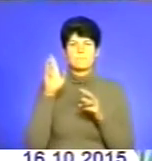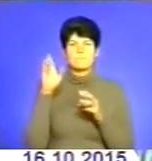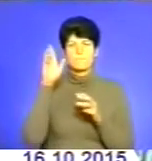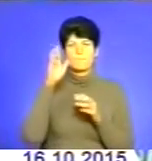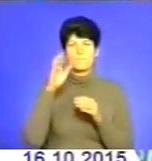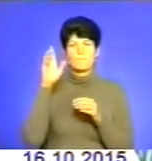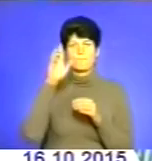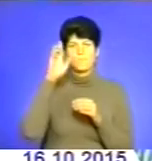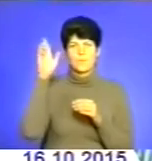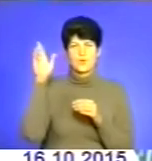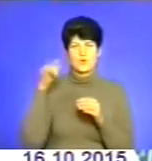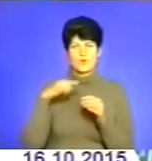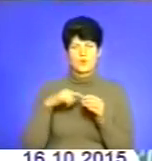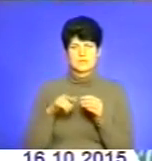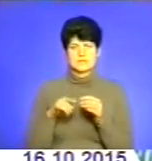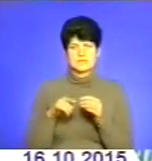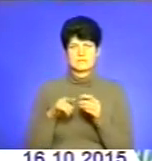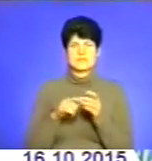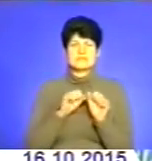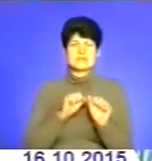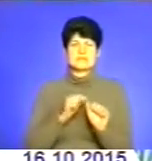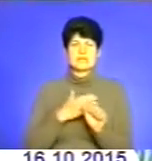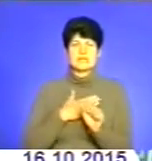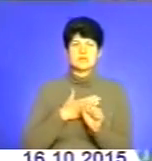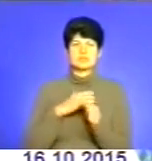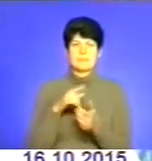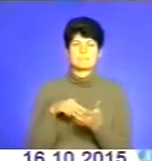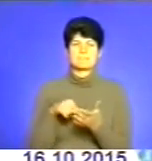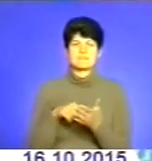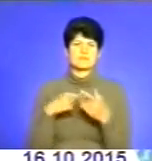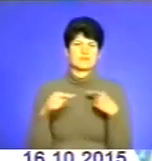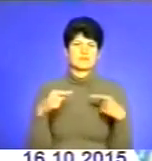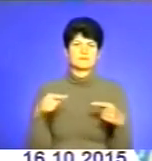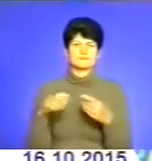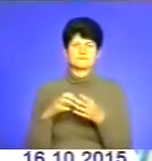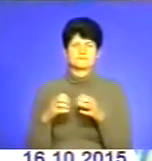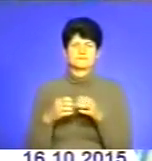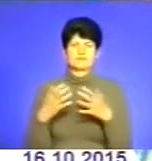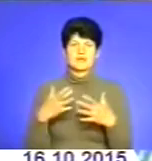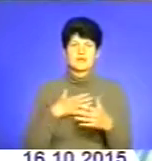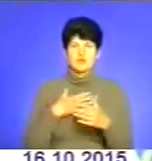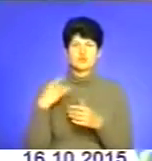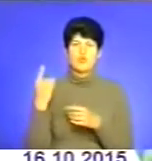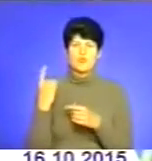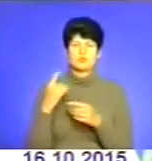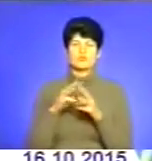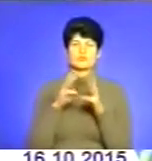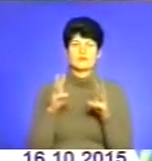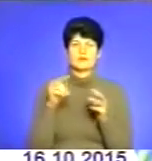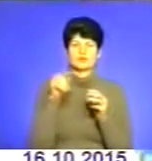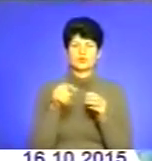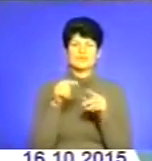Пресвята Богородиця захистила наше місто від всяких негараздів, не тільки місто, а й нашої області. Тому святому тут